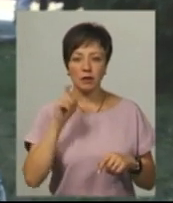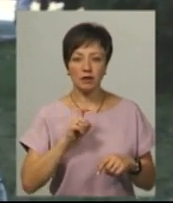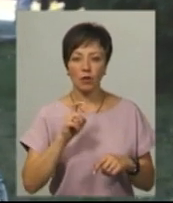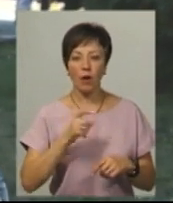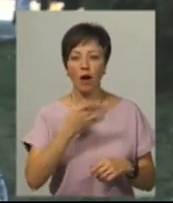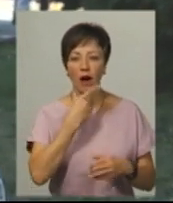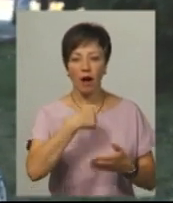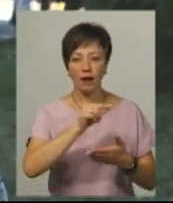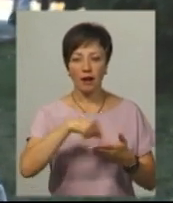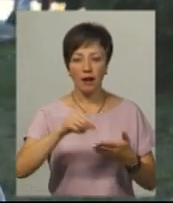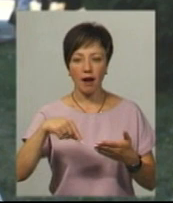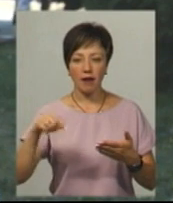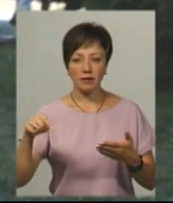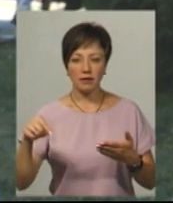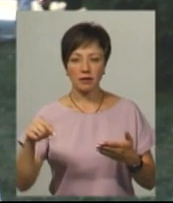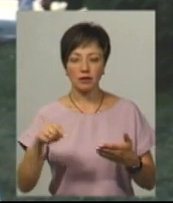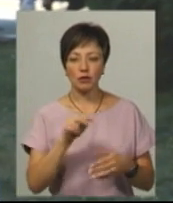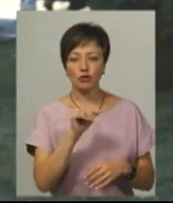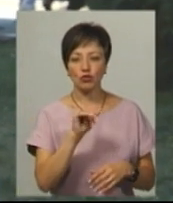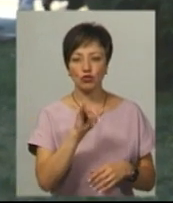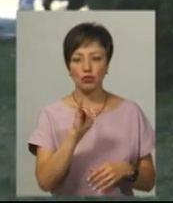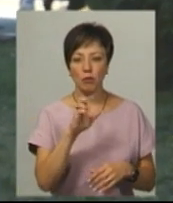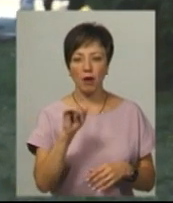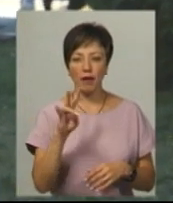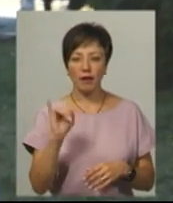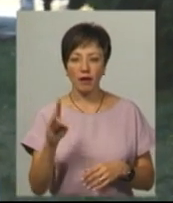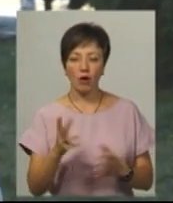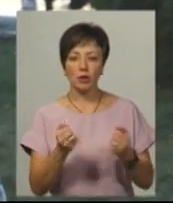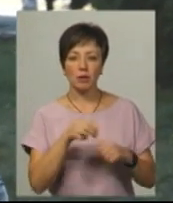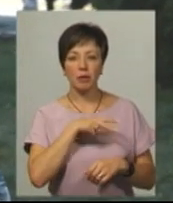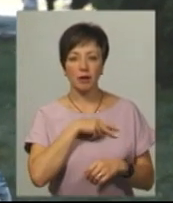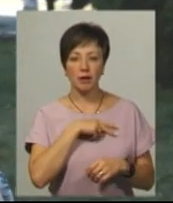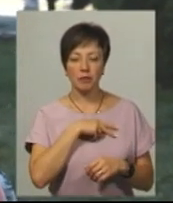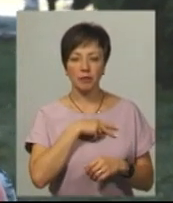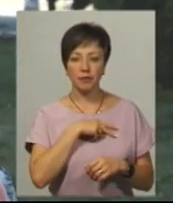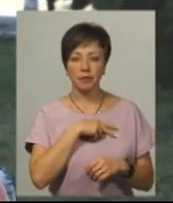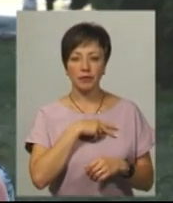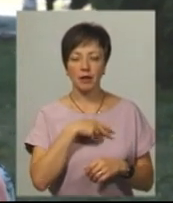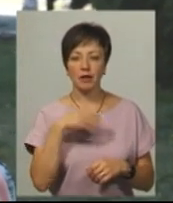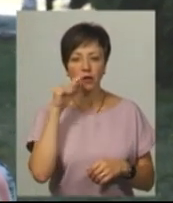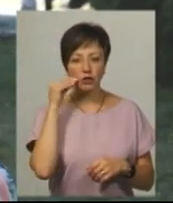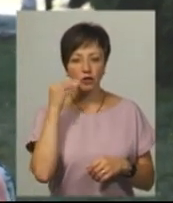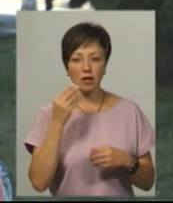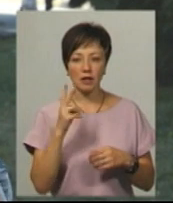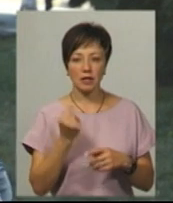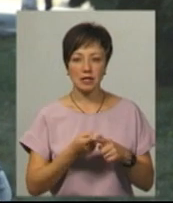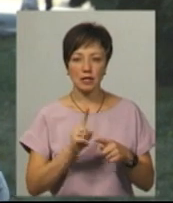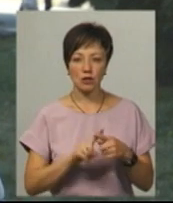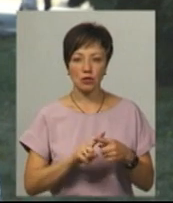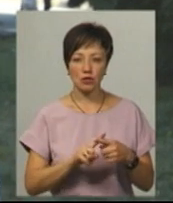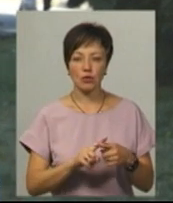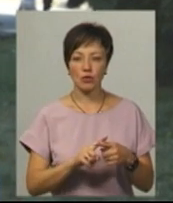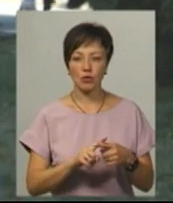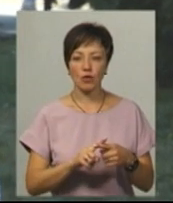каліграфію. Це Василь Чебаник, він цього року отримав премію Тараса Шевченка. За цю каліграфію